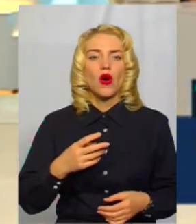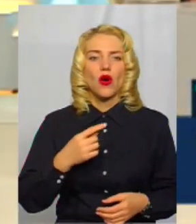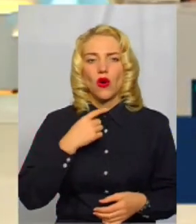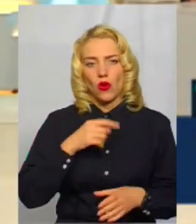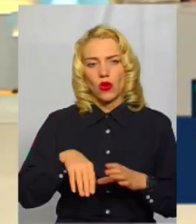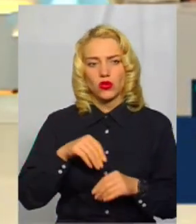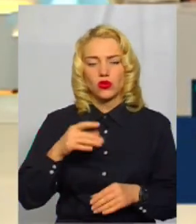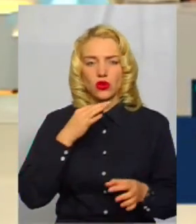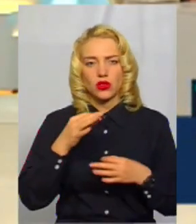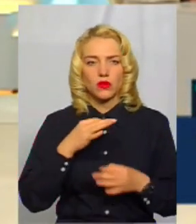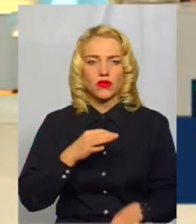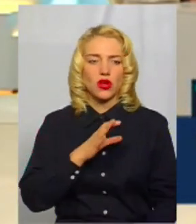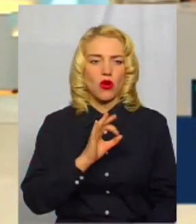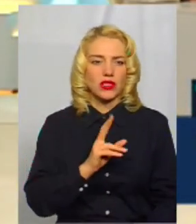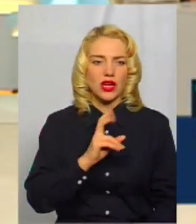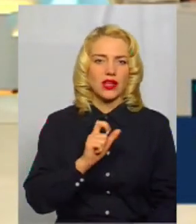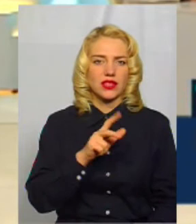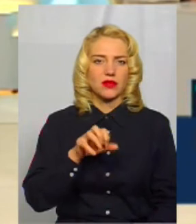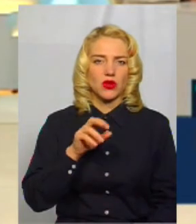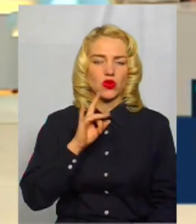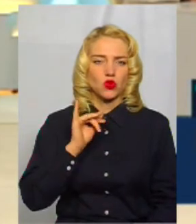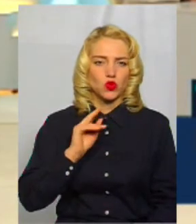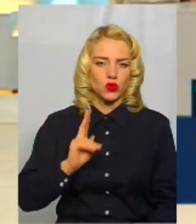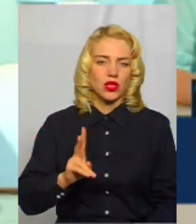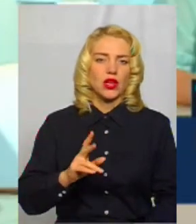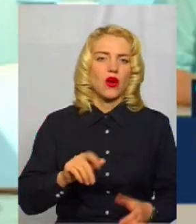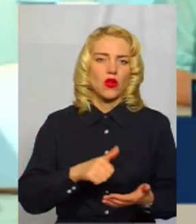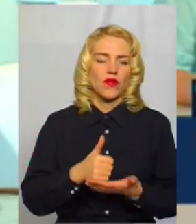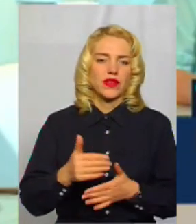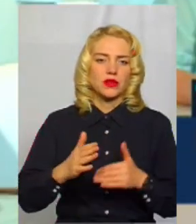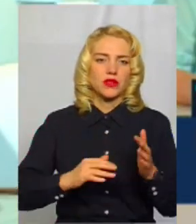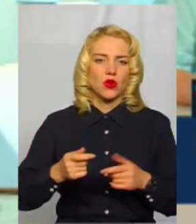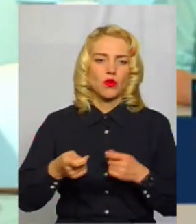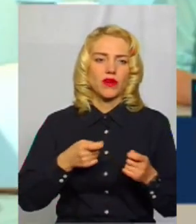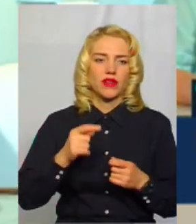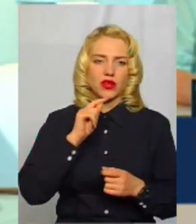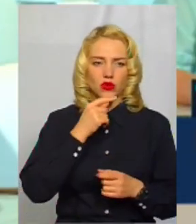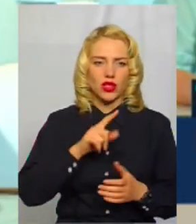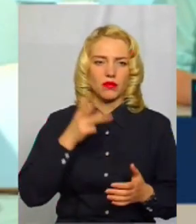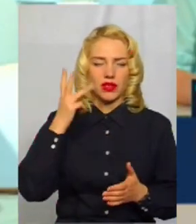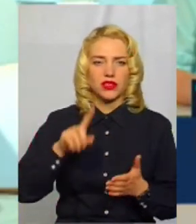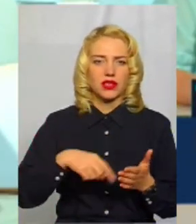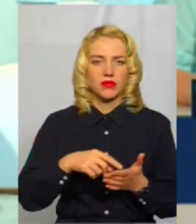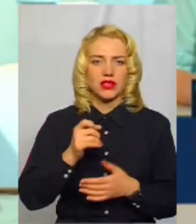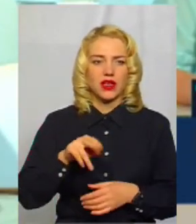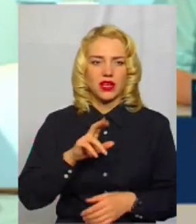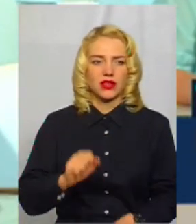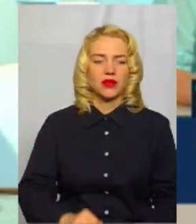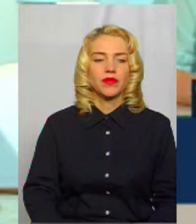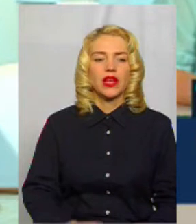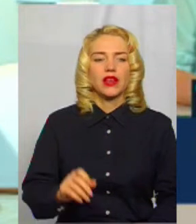разом із Оксаною Казмірчук, головною спеціалісткою управління економіки Хмельницької міської ради та з